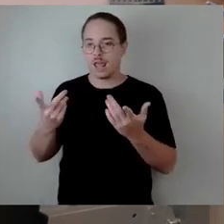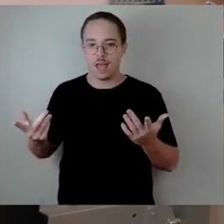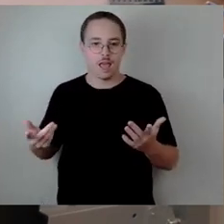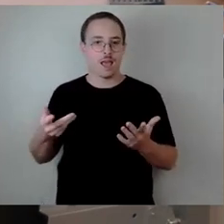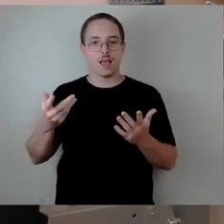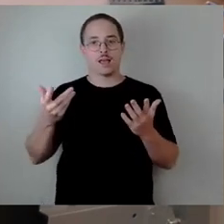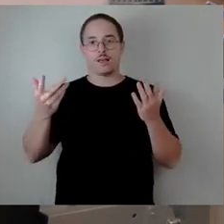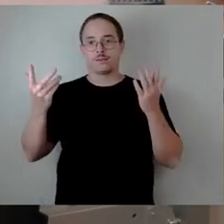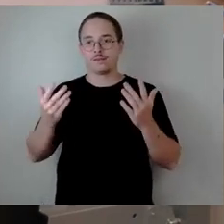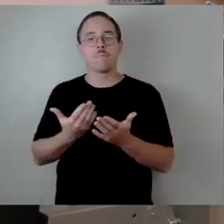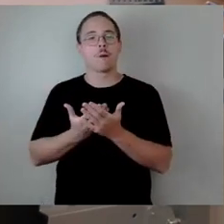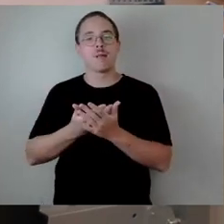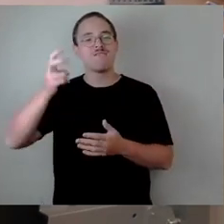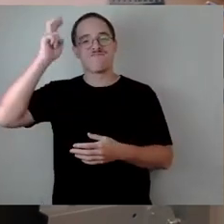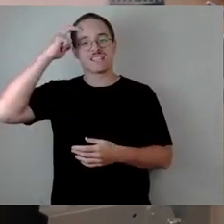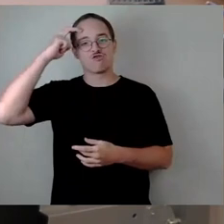erinnere an den Wissenschaftsstandort Ost.